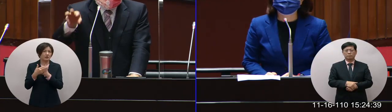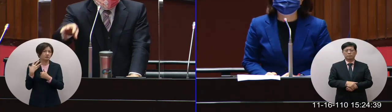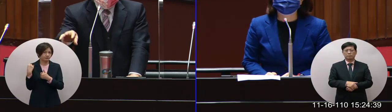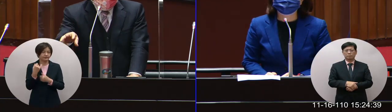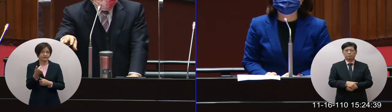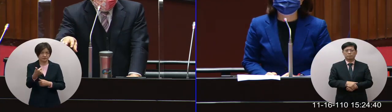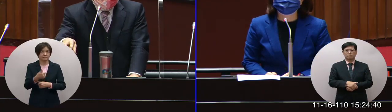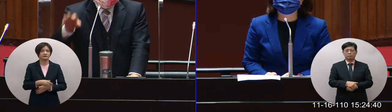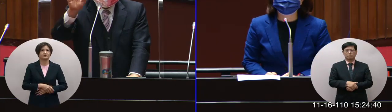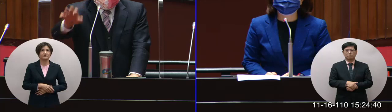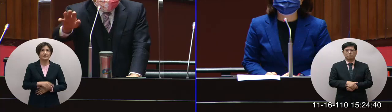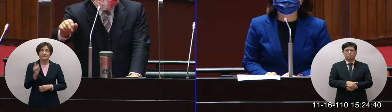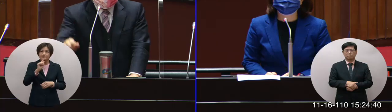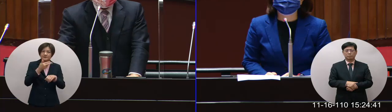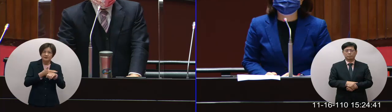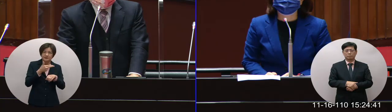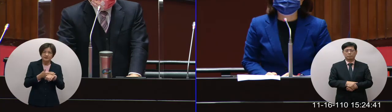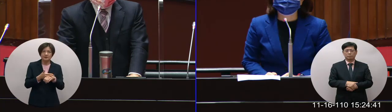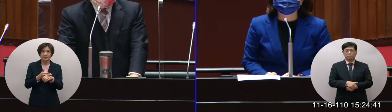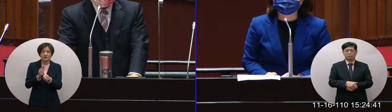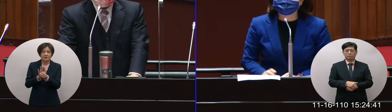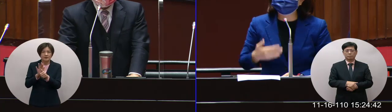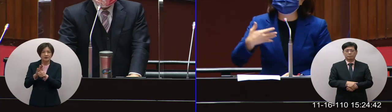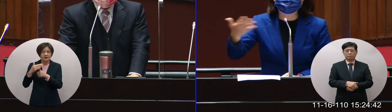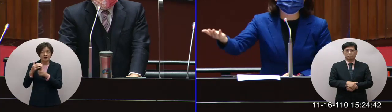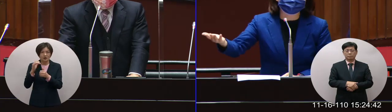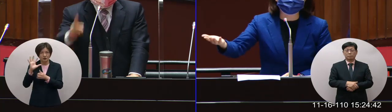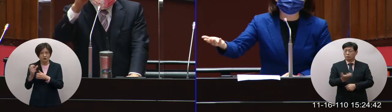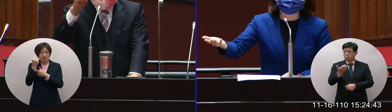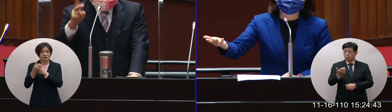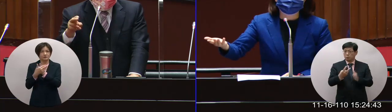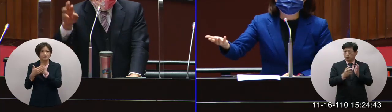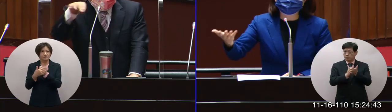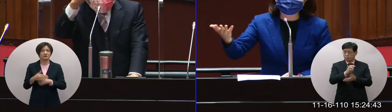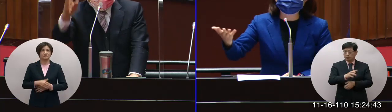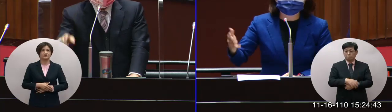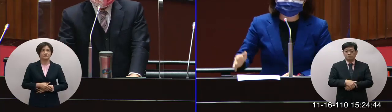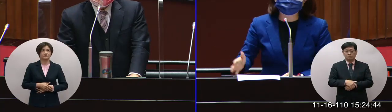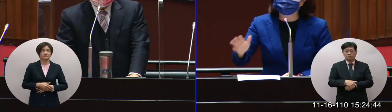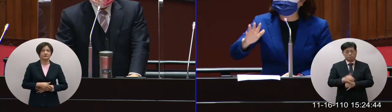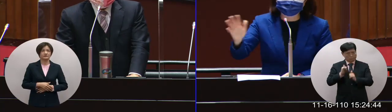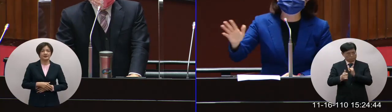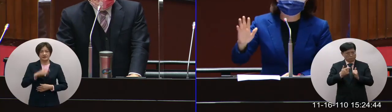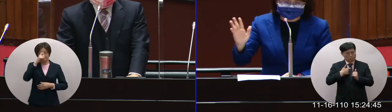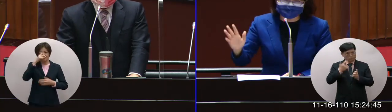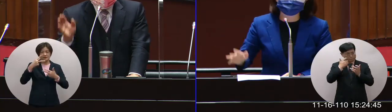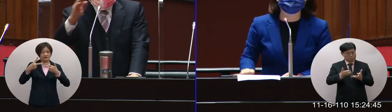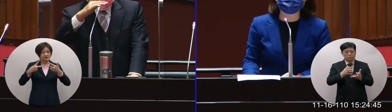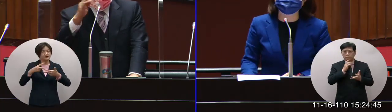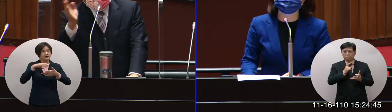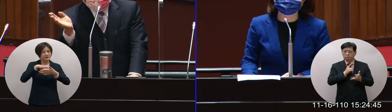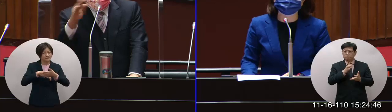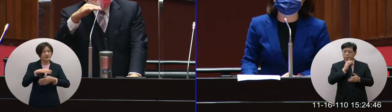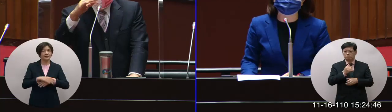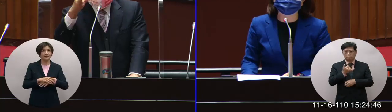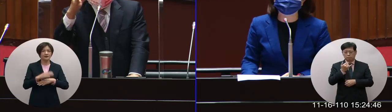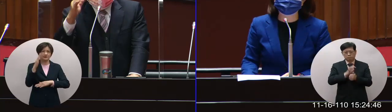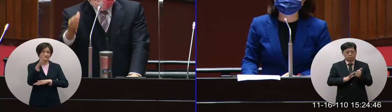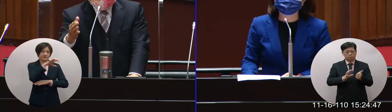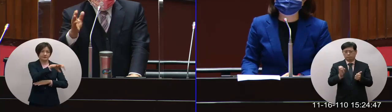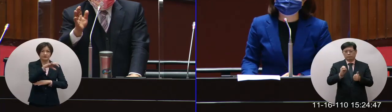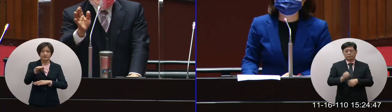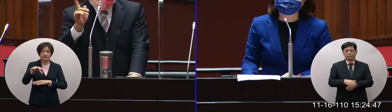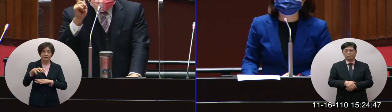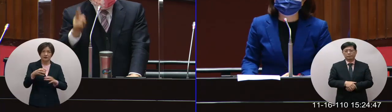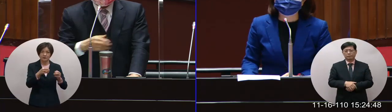用什麼方法來讓他不受影響就我剛剛講到大家很在乎還是多少都有影響